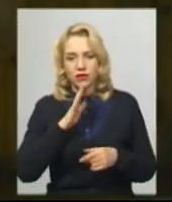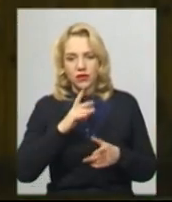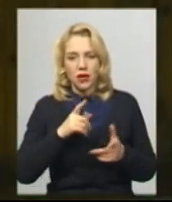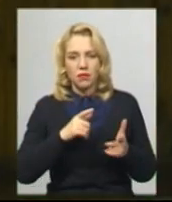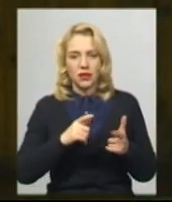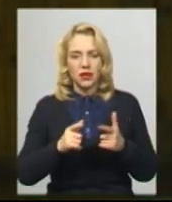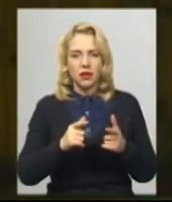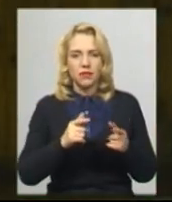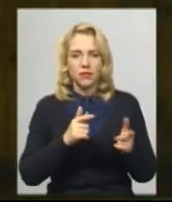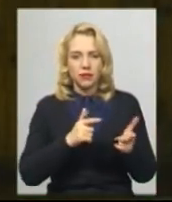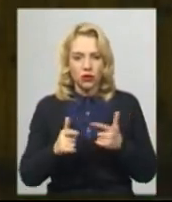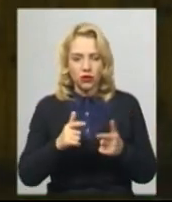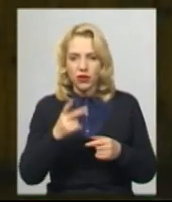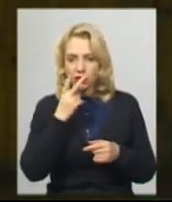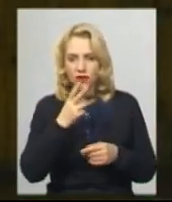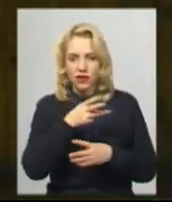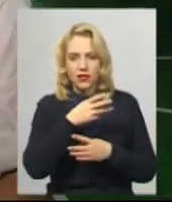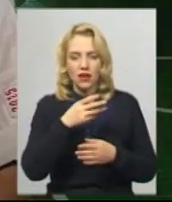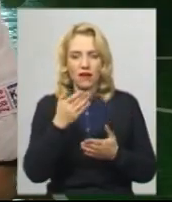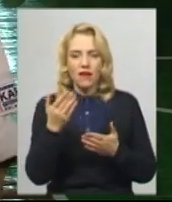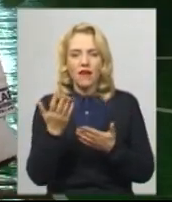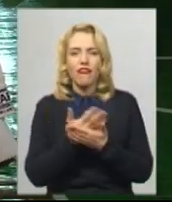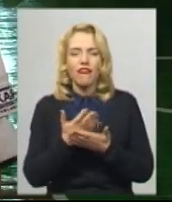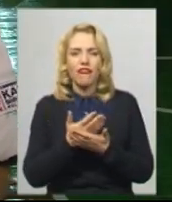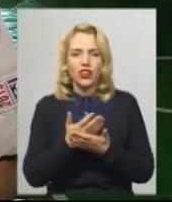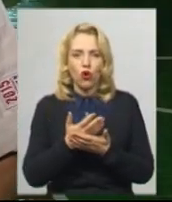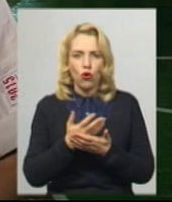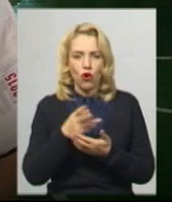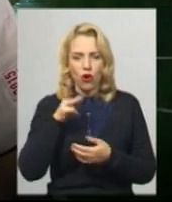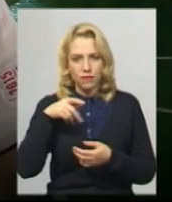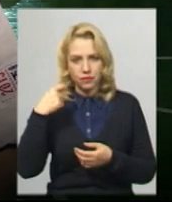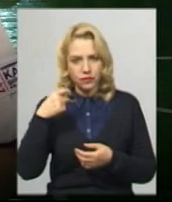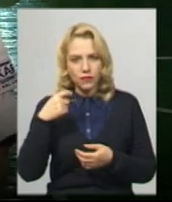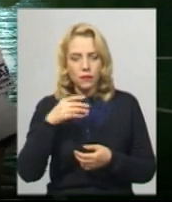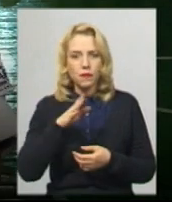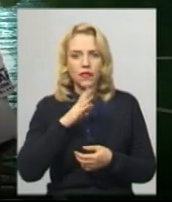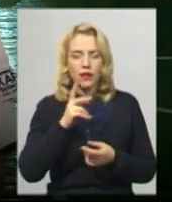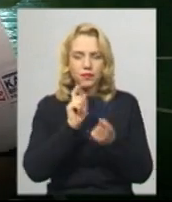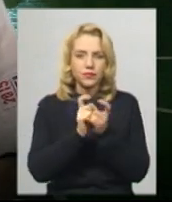і переглядали поєдинки сопротивників. Ділиться спортсменка. Ми фактично передивлялися поєдинки,